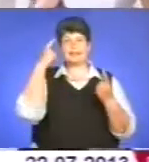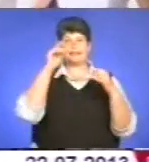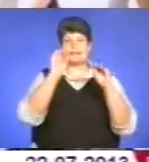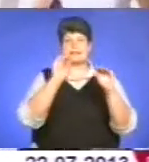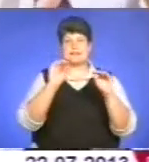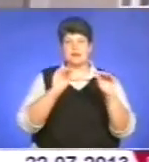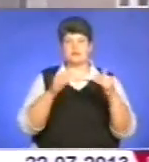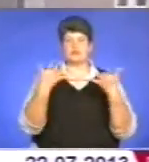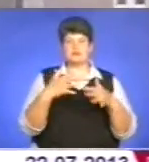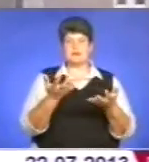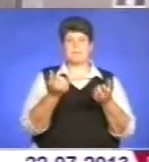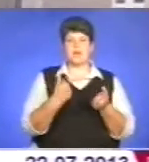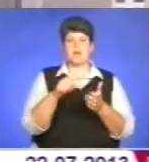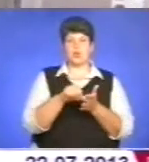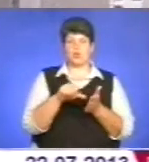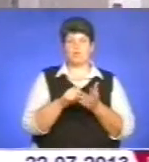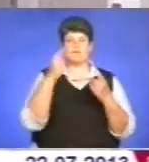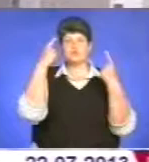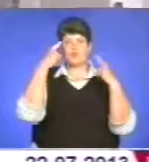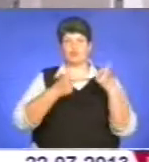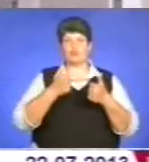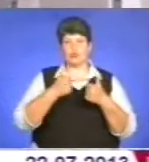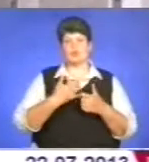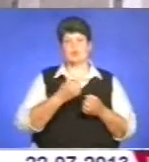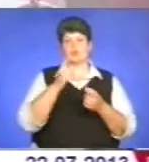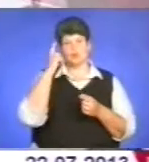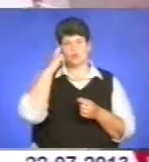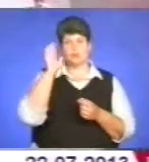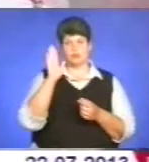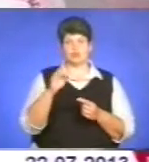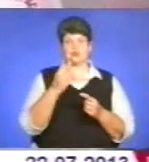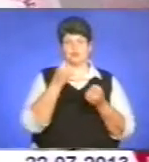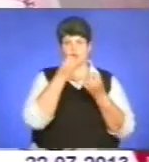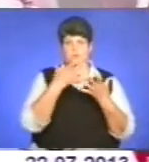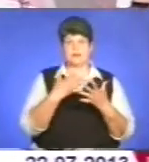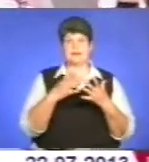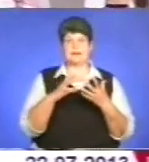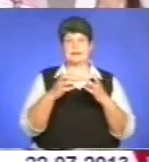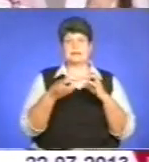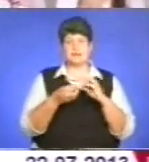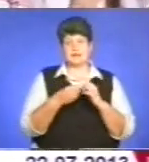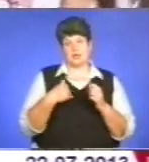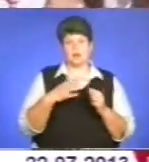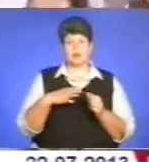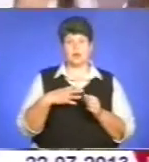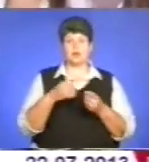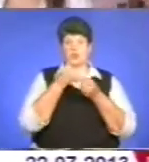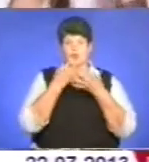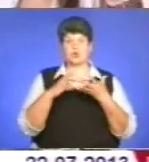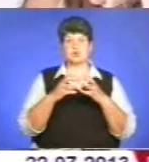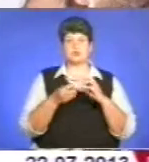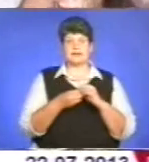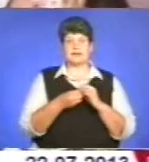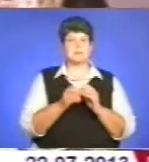вже брала участь у творчому конкурсі і сподівається на добрі результати. Я очікую на хороші результати, я дуже добре здавала